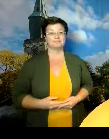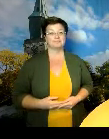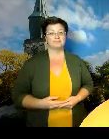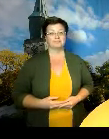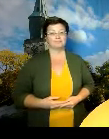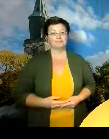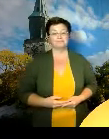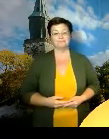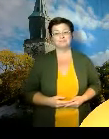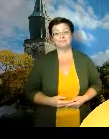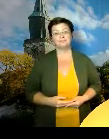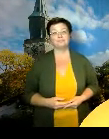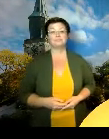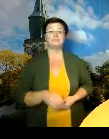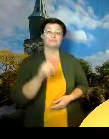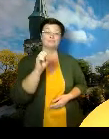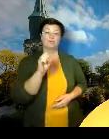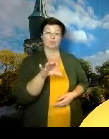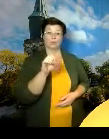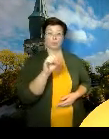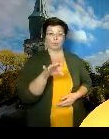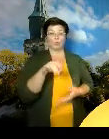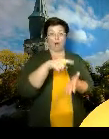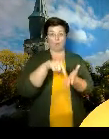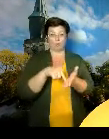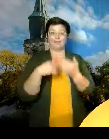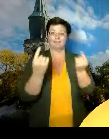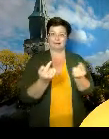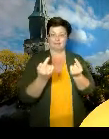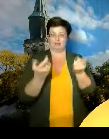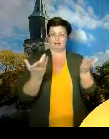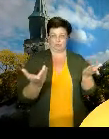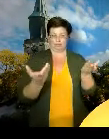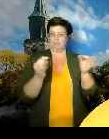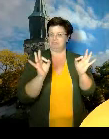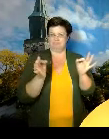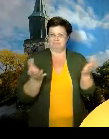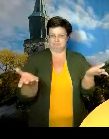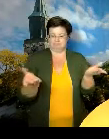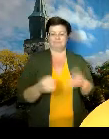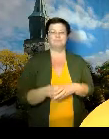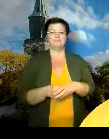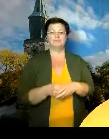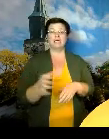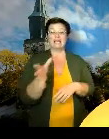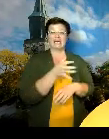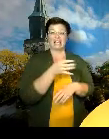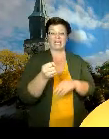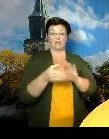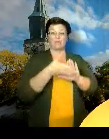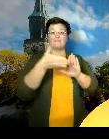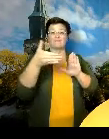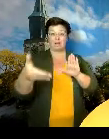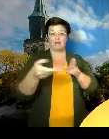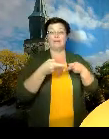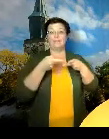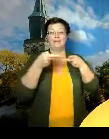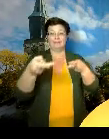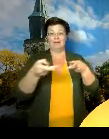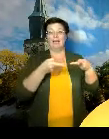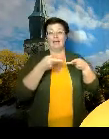Eli tästä Turun tilanteesta tällä hetkellä. Edelleenkin ollaan tässä kiittymisvaiheessa Turussa.